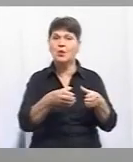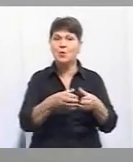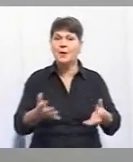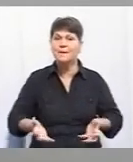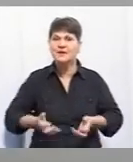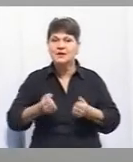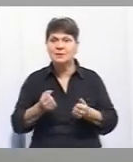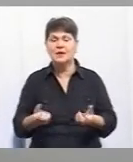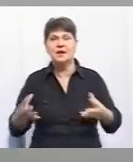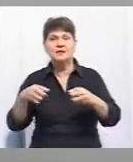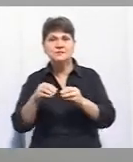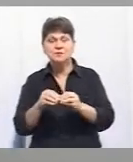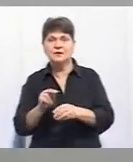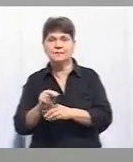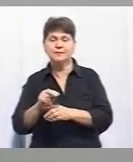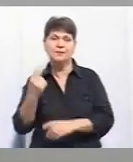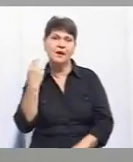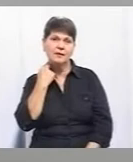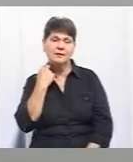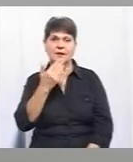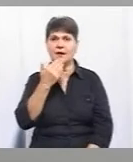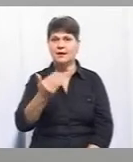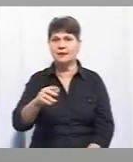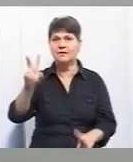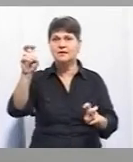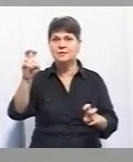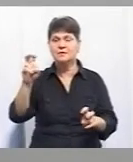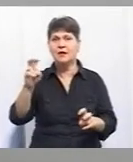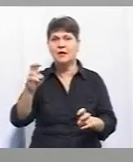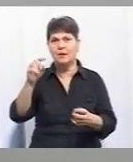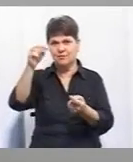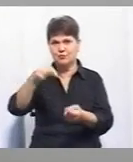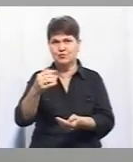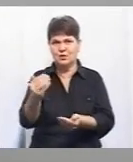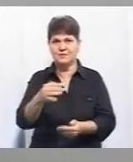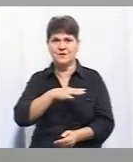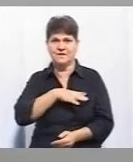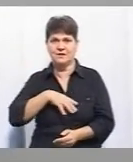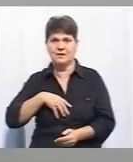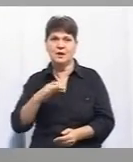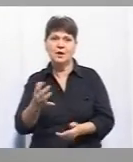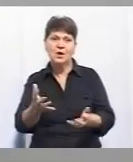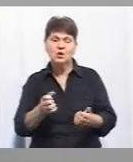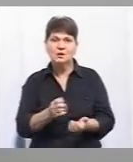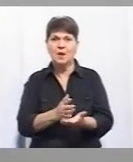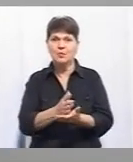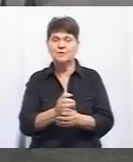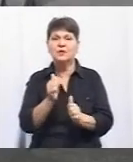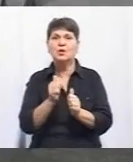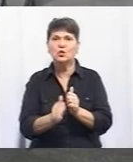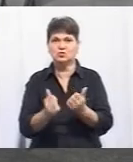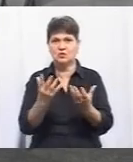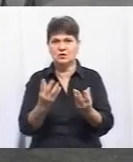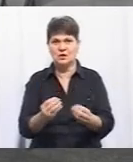і спікінг-клаби англійської мови, і різні лекції на тематику, яка подібна до ветеранів. І так само можна отримати послуги стабільно кожного дня